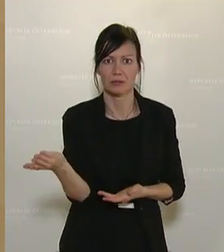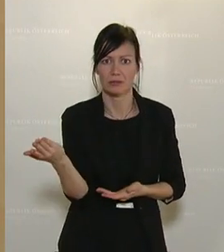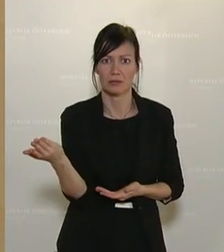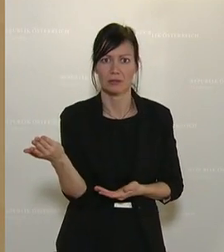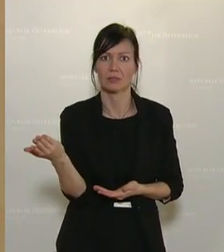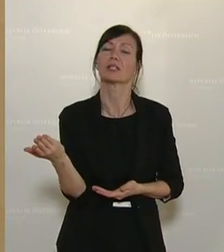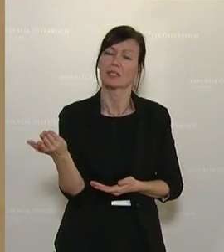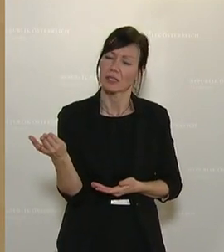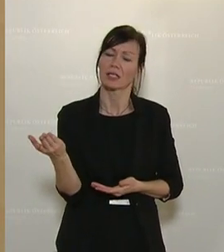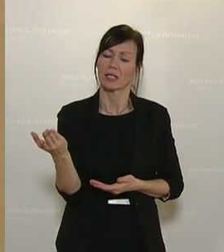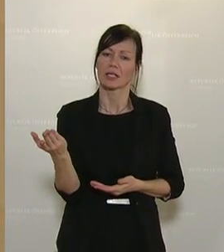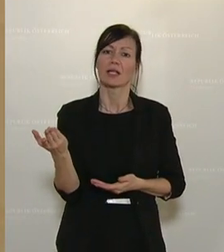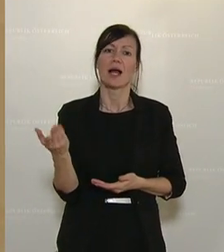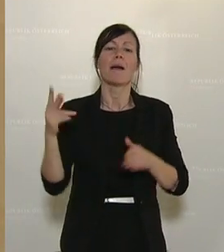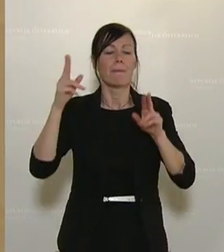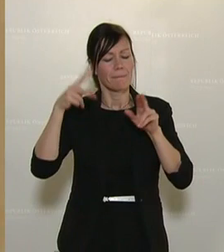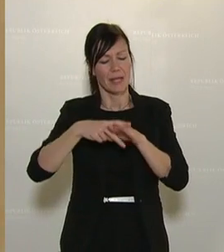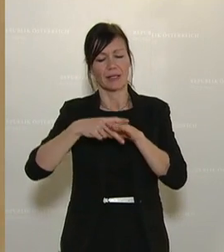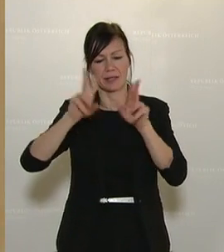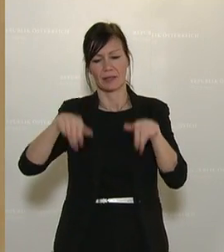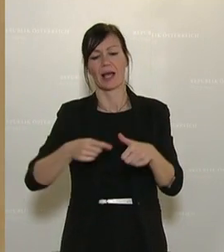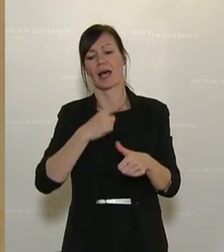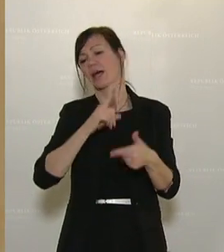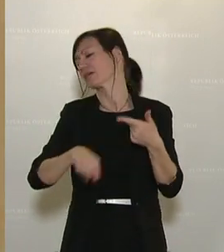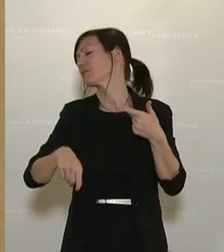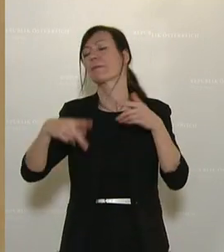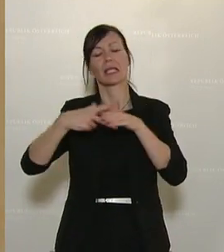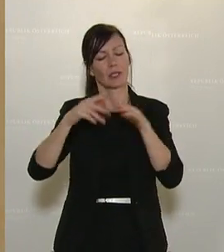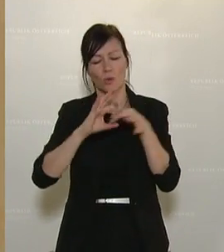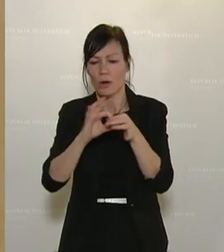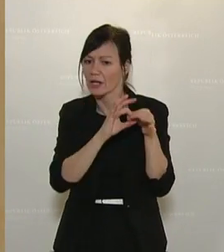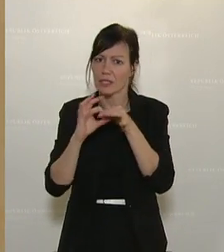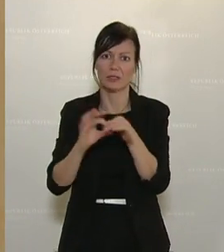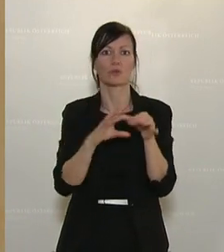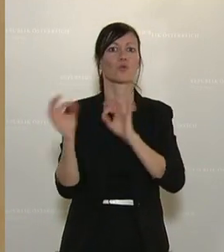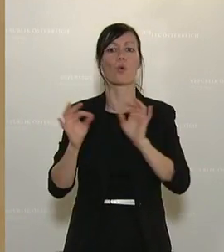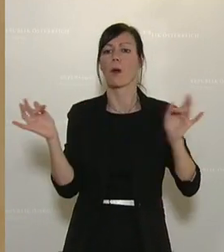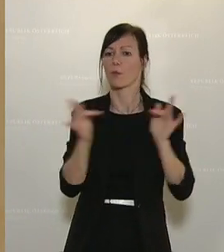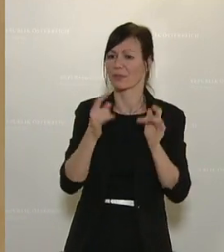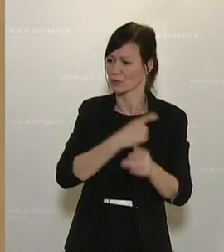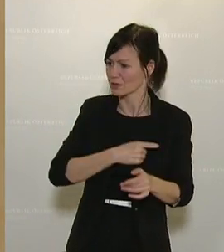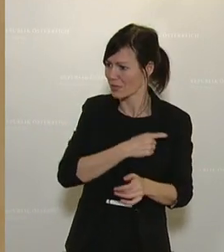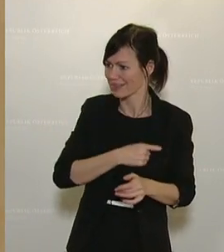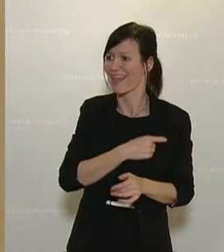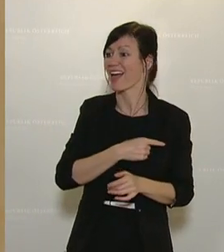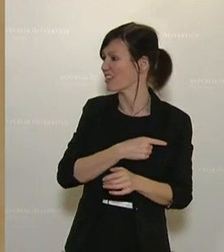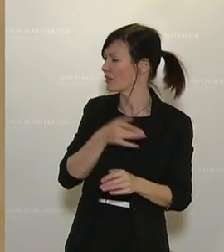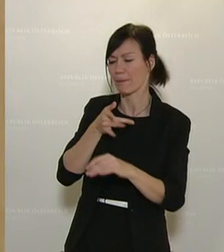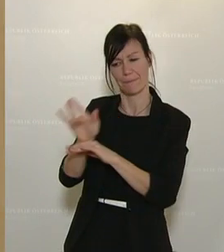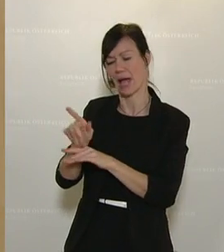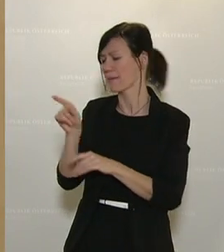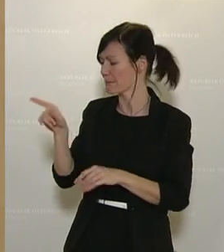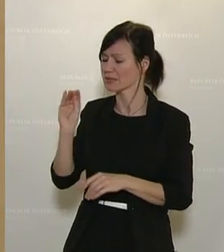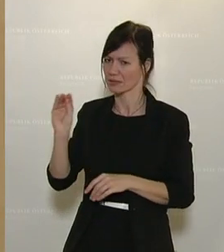Interventionen vom Behindertenrat, von den Behindertenorganisationen oder von uns Oppositionsparteien wurde dann